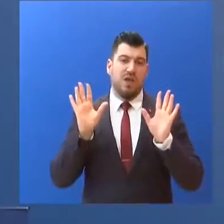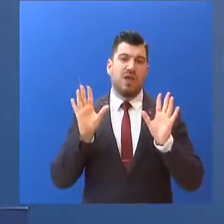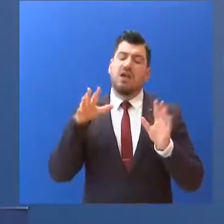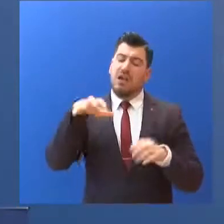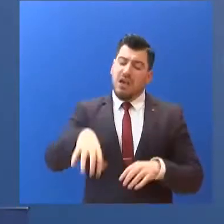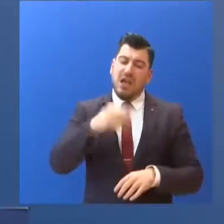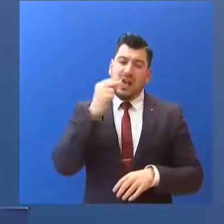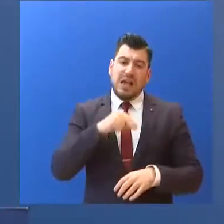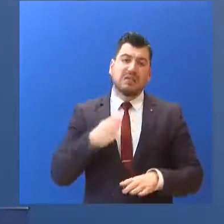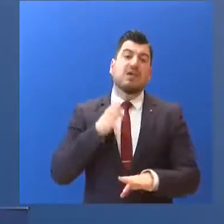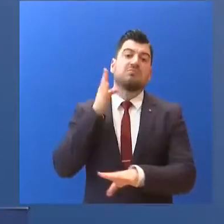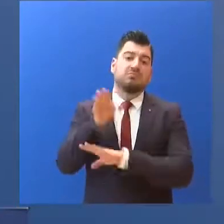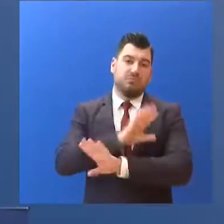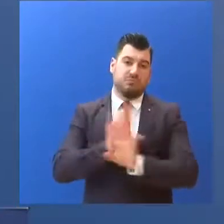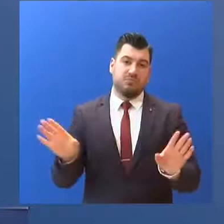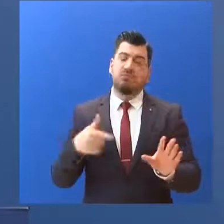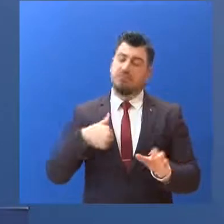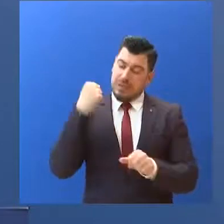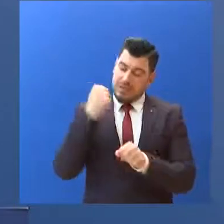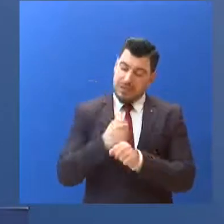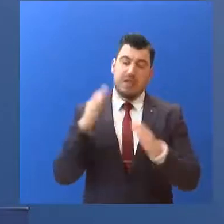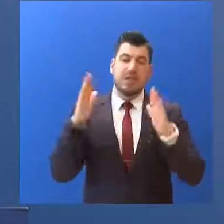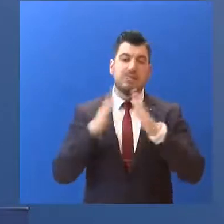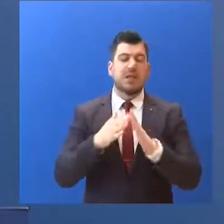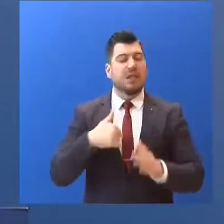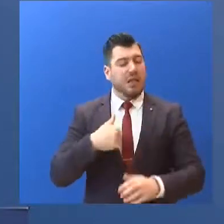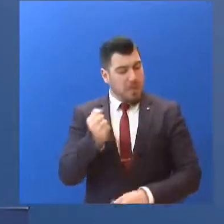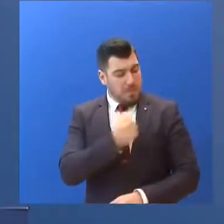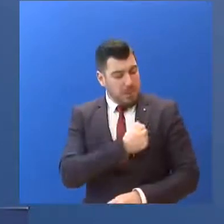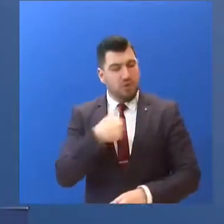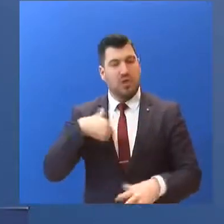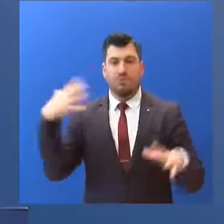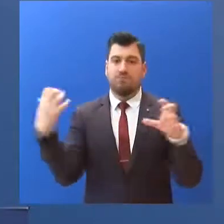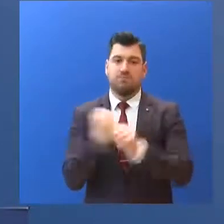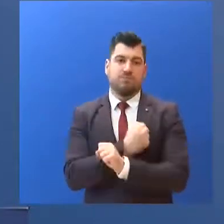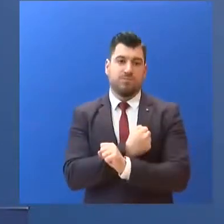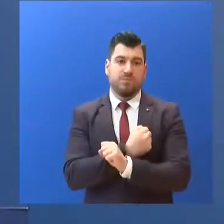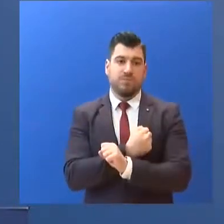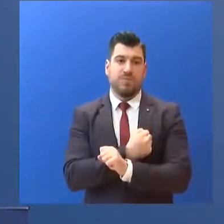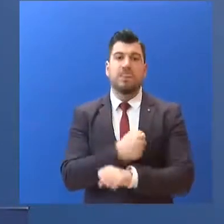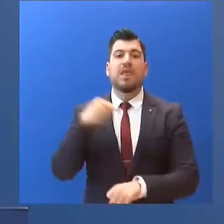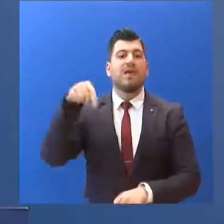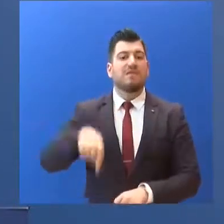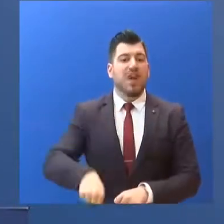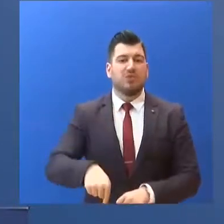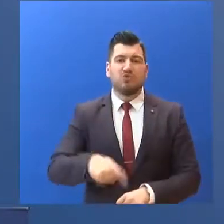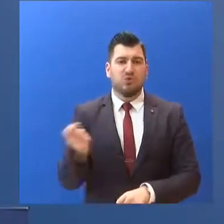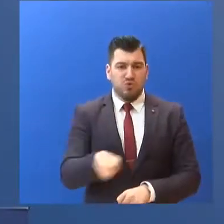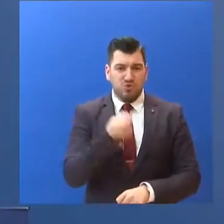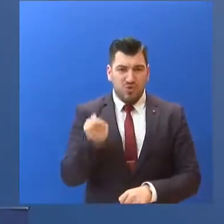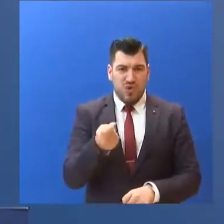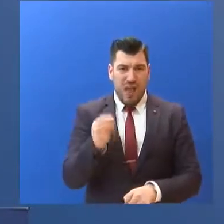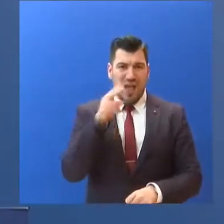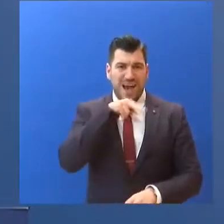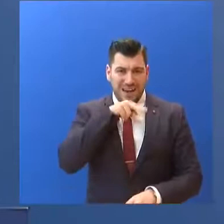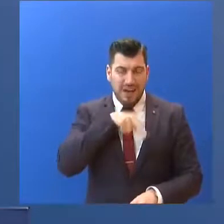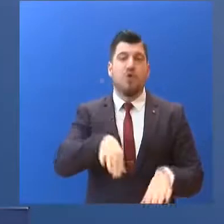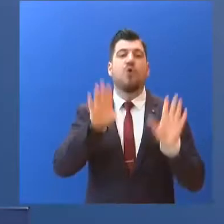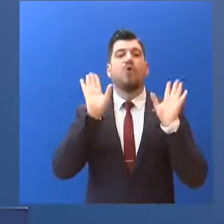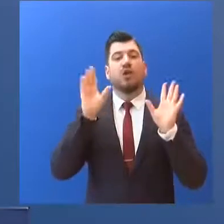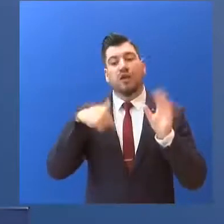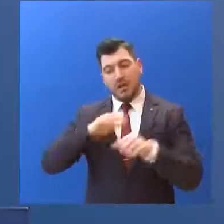Θα το γιορτάσουμε μένοντας σπίτι... και με πίστη ότι θα τα καταφέρουμε. Φέτος ασουβλήσουμε τον κορονοϊό μένοντας σπίτι.